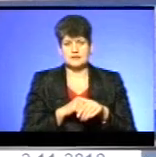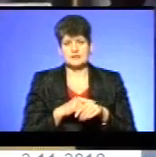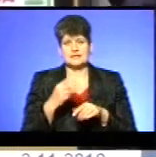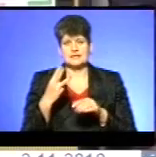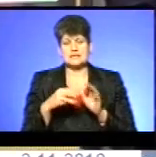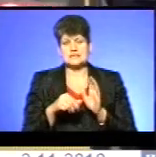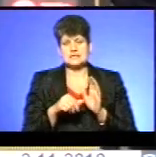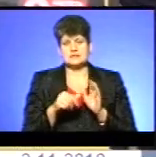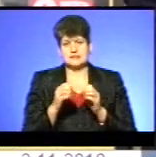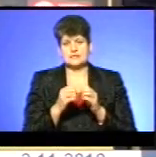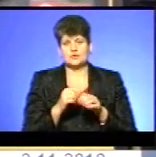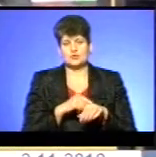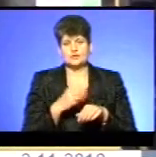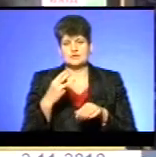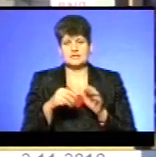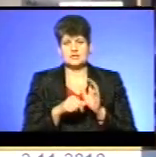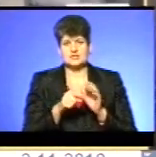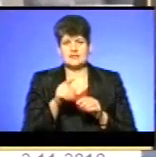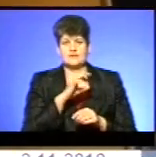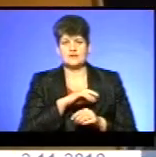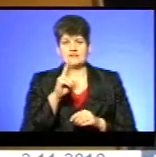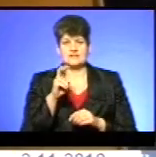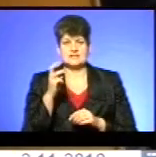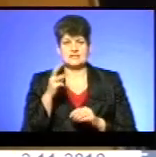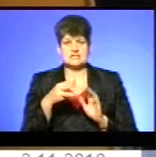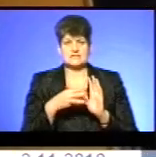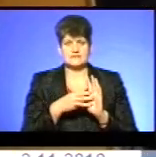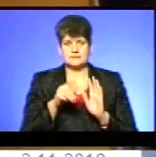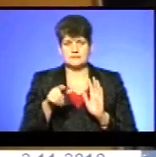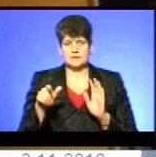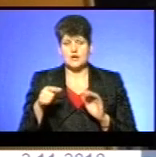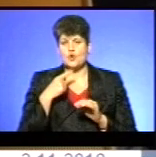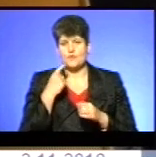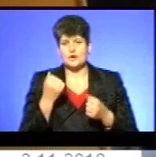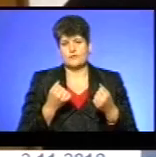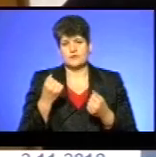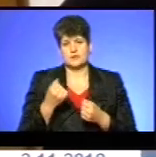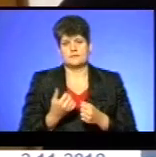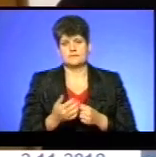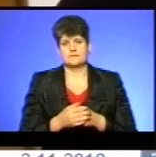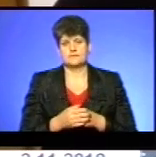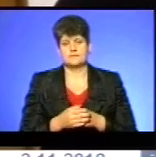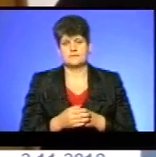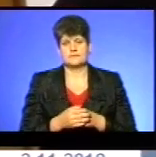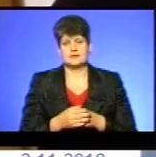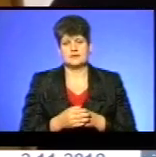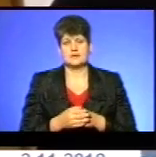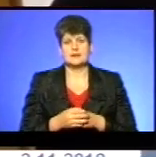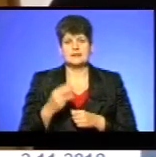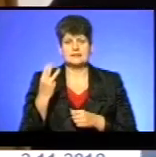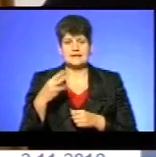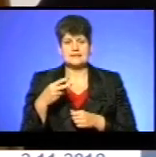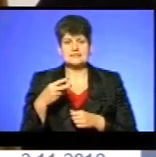хвилин нею скористалися 238 пасажирів, каже водій Ярослав Вогда. Відважайте, 32, то